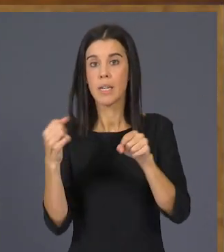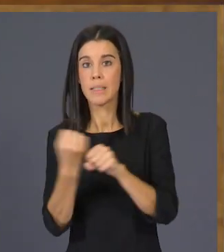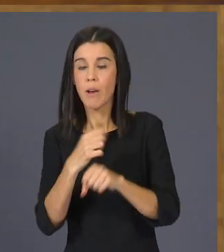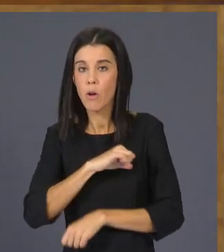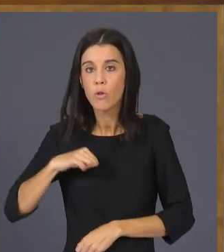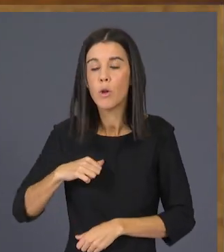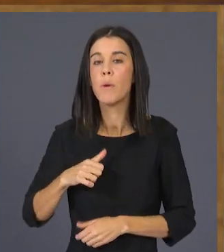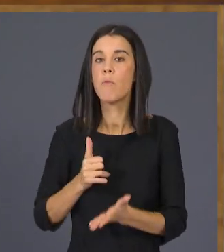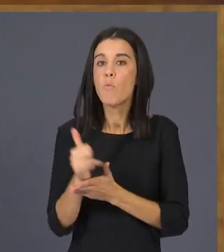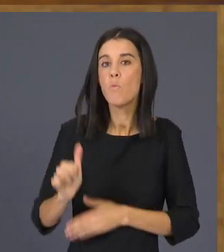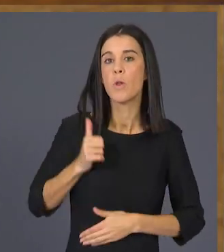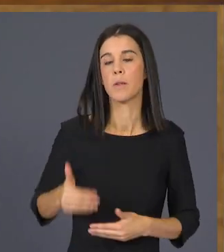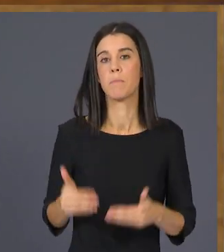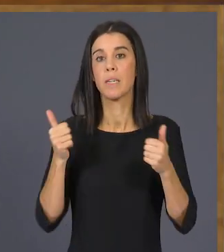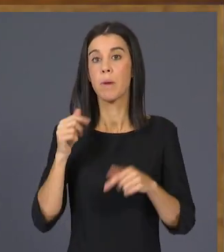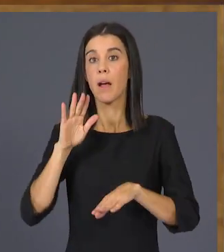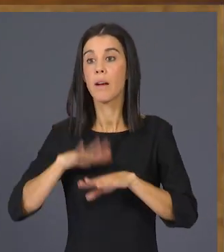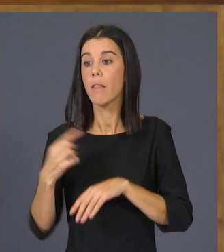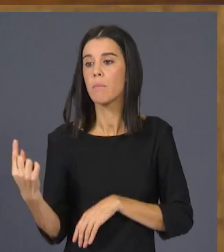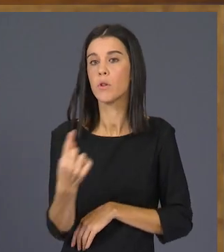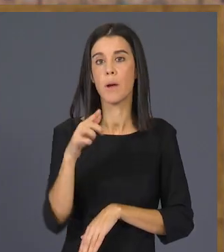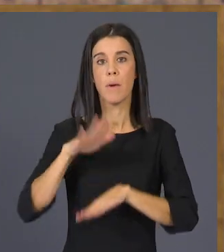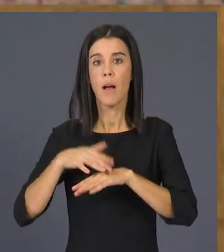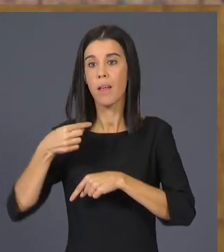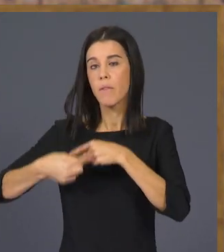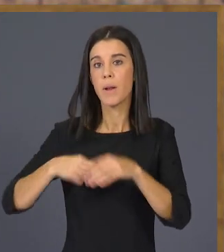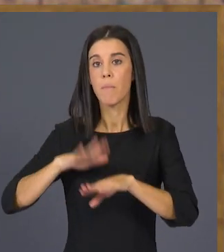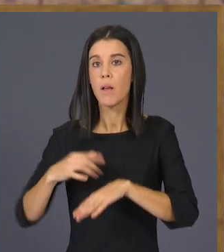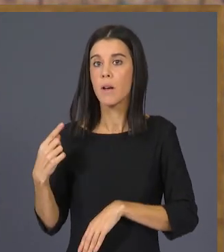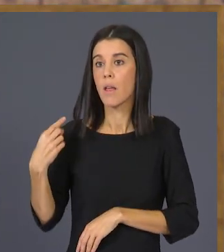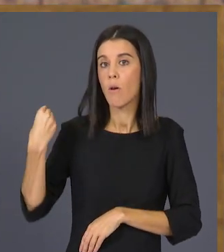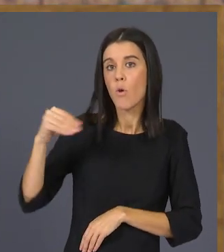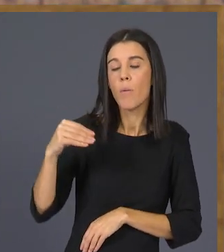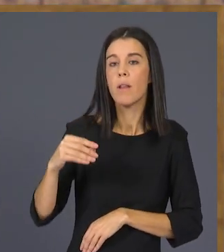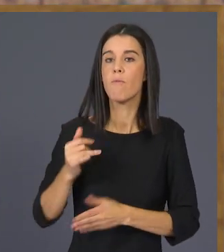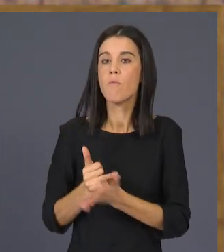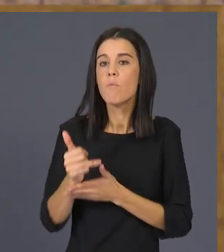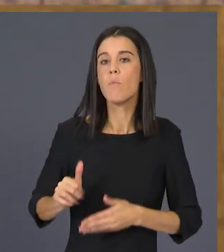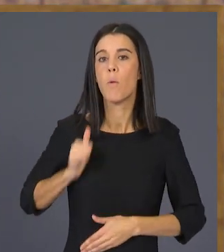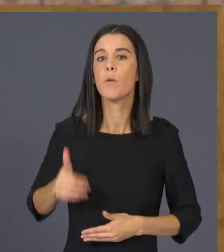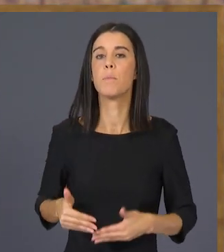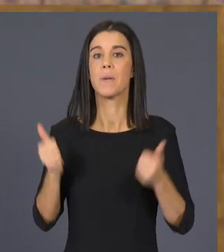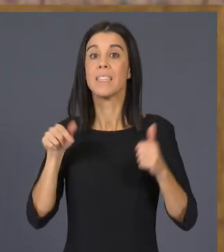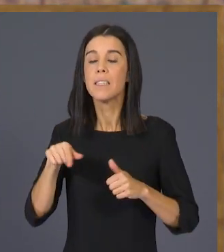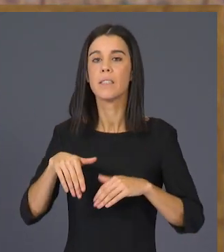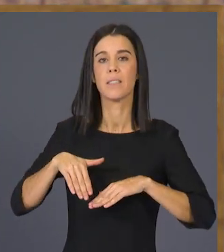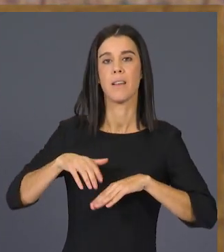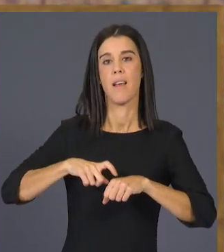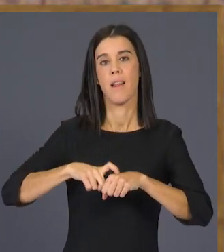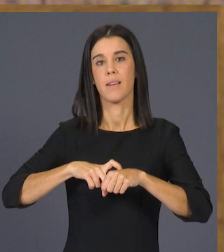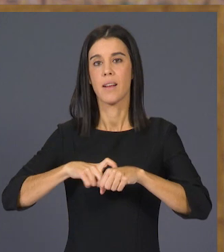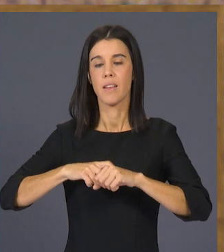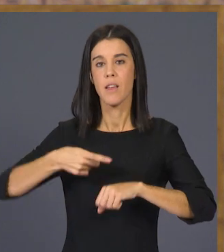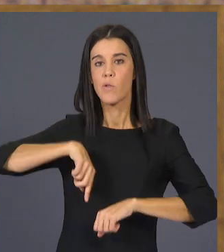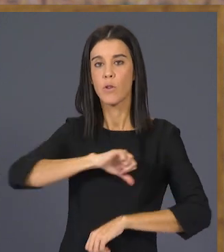per a cada família, per a cada ciutadà, per a cada jove. i això és l'essència del nostre autogovern, donar